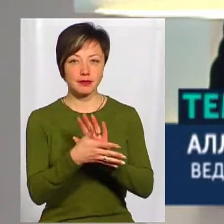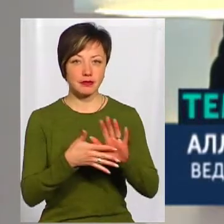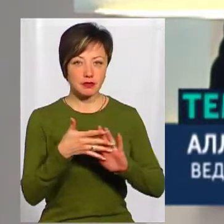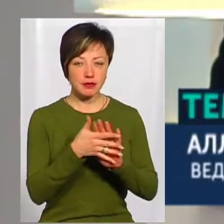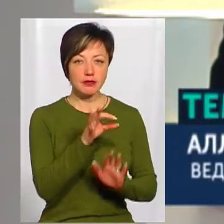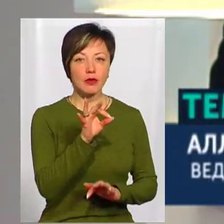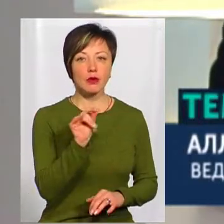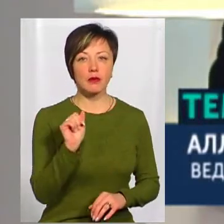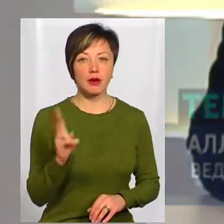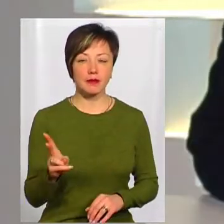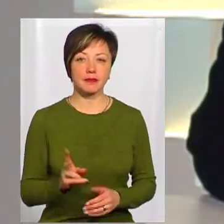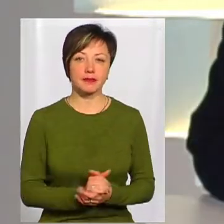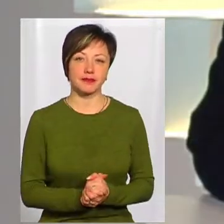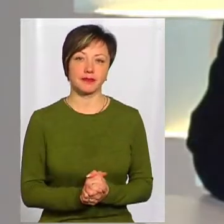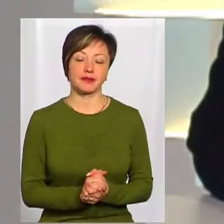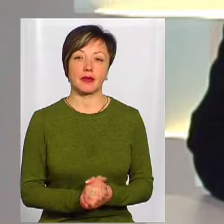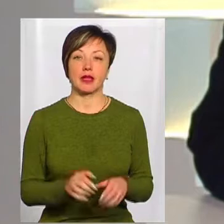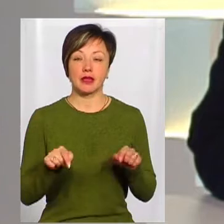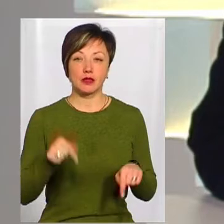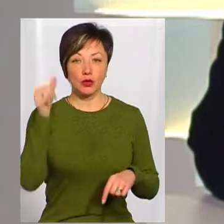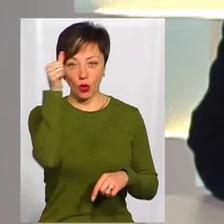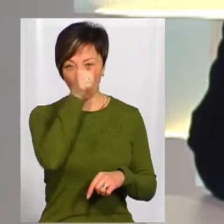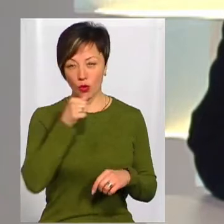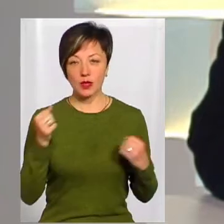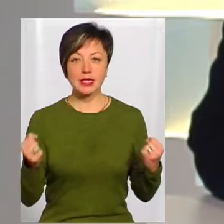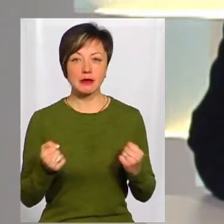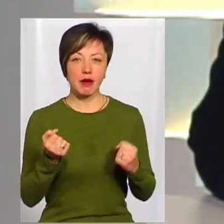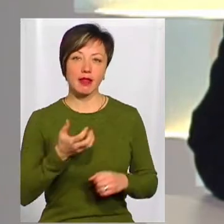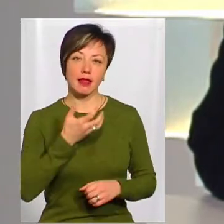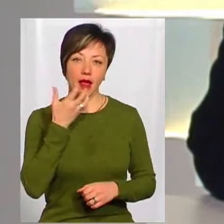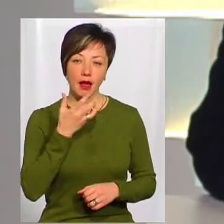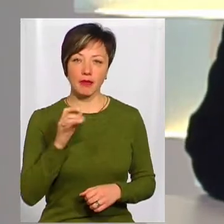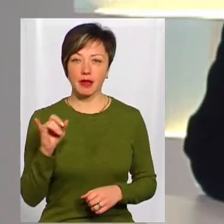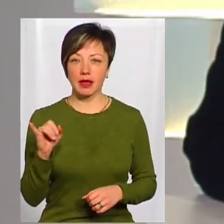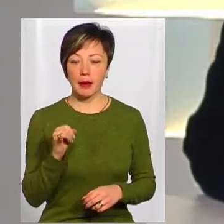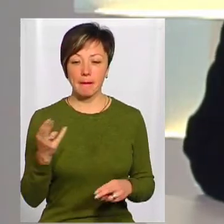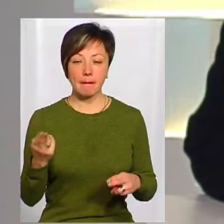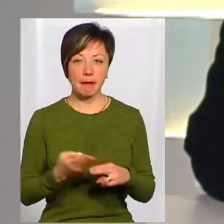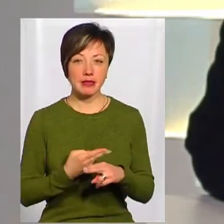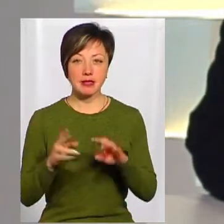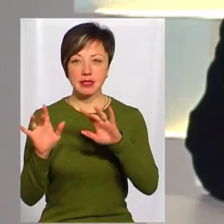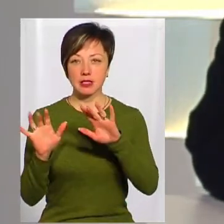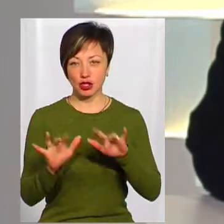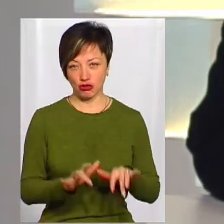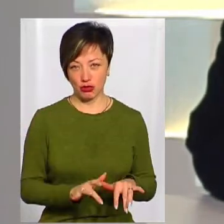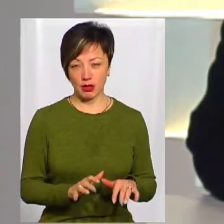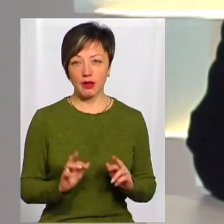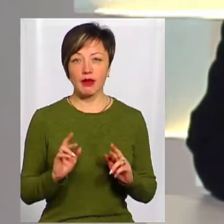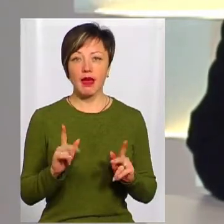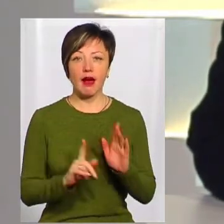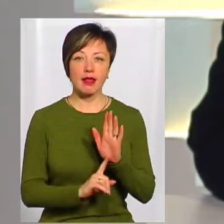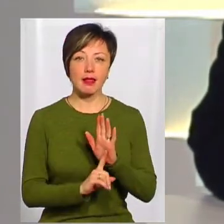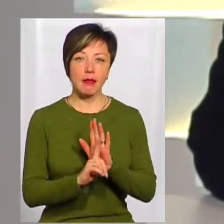мову перекладає Ольга Рибак. Цього року зима тепла і безсніжна. Як